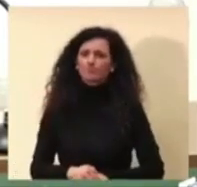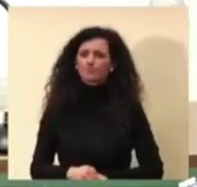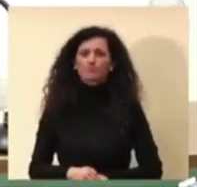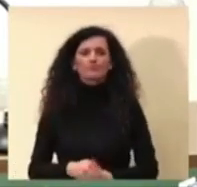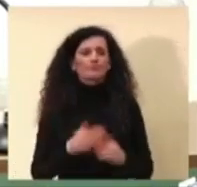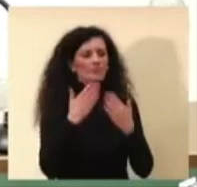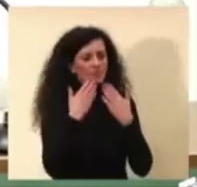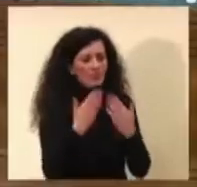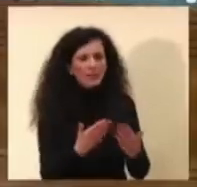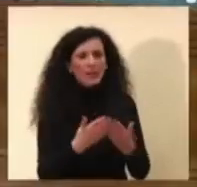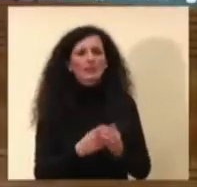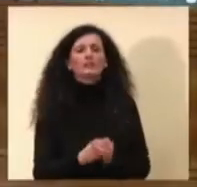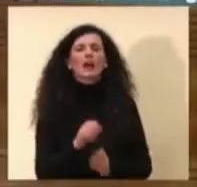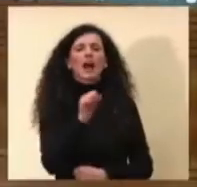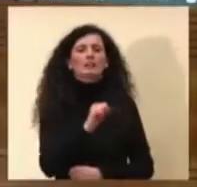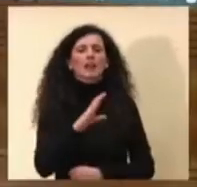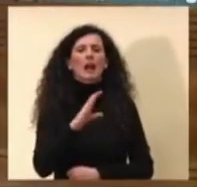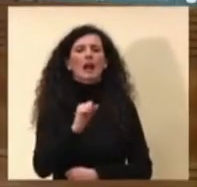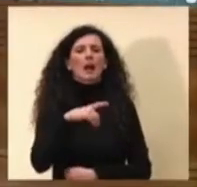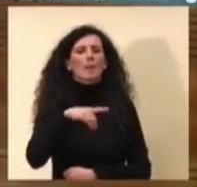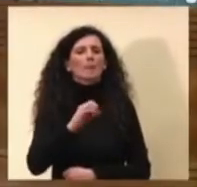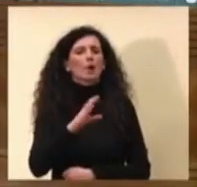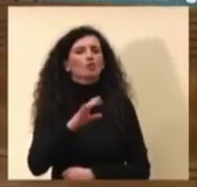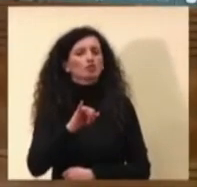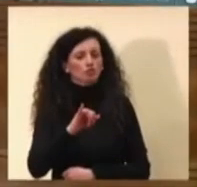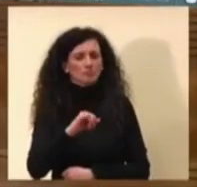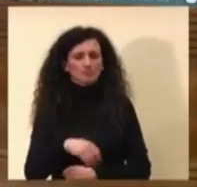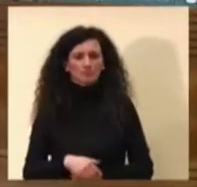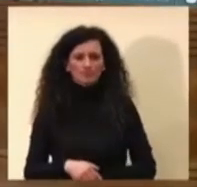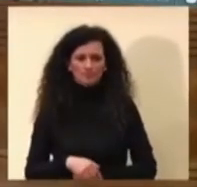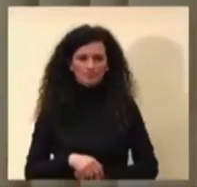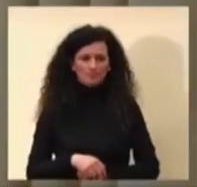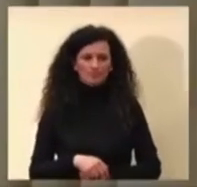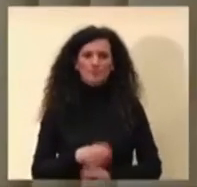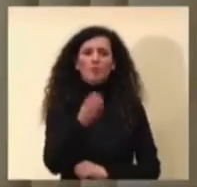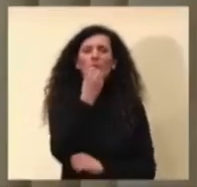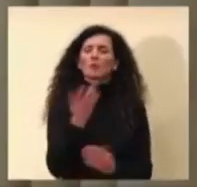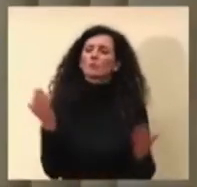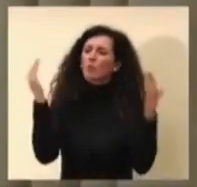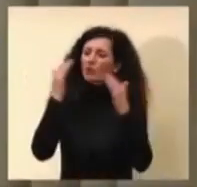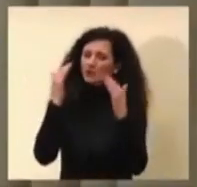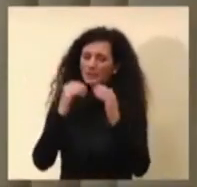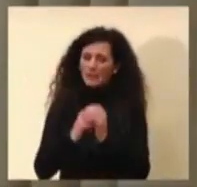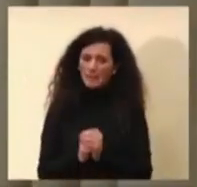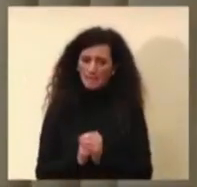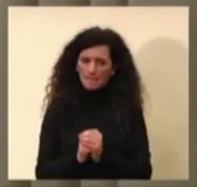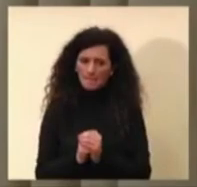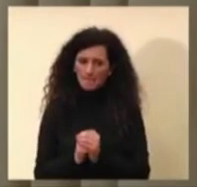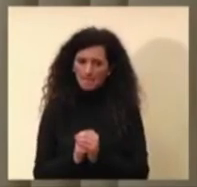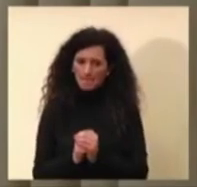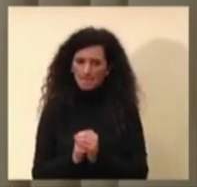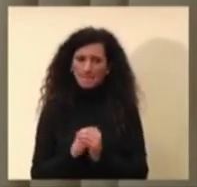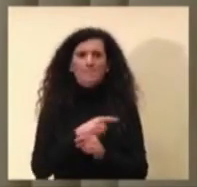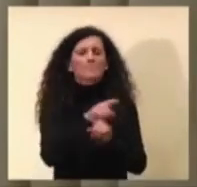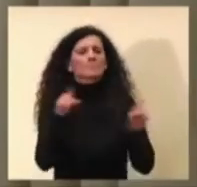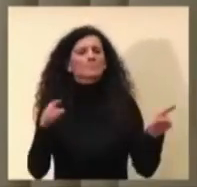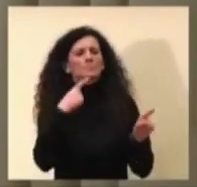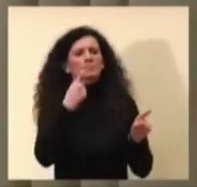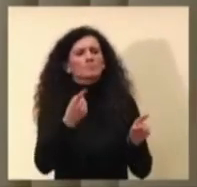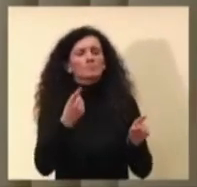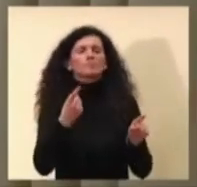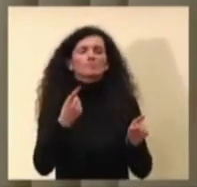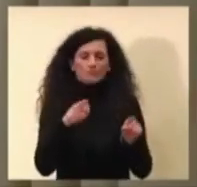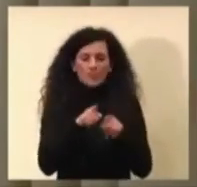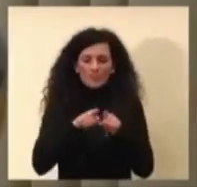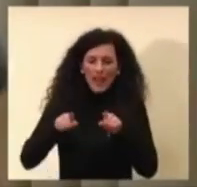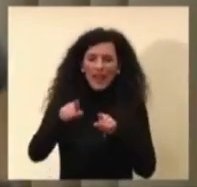grazie Andrea Capocci del manifesto buonasera voi giustamente avete posto l'accento sull'importanza delle varianti e su